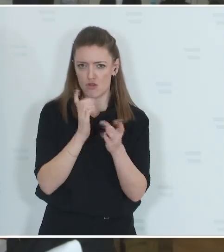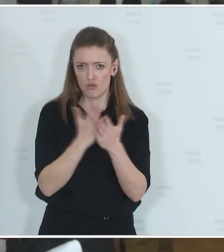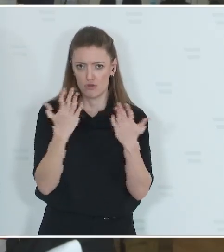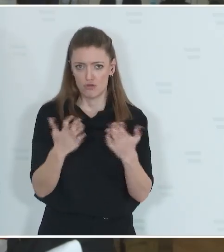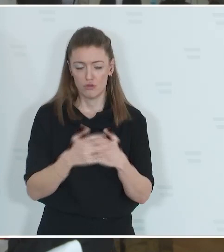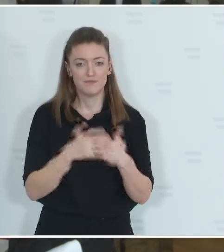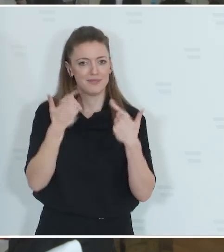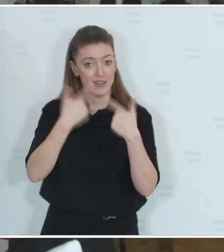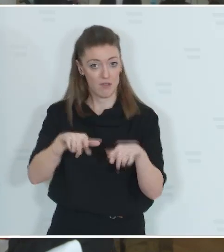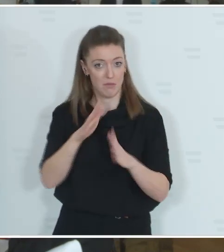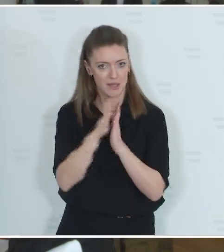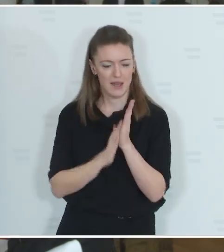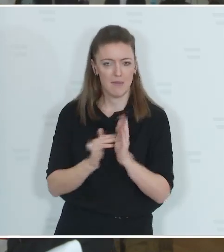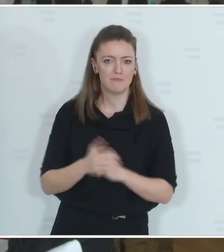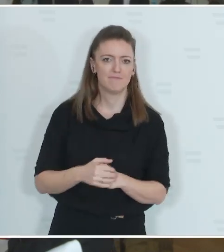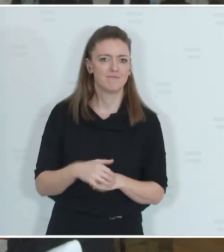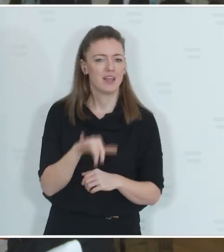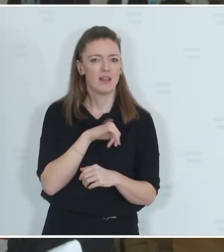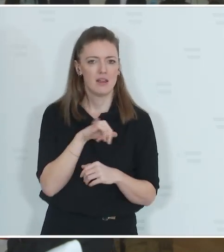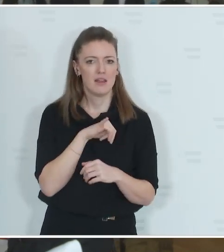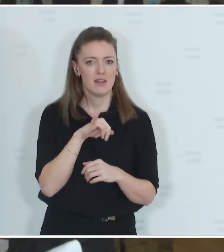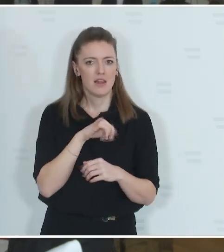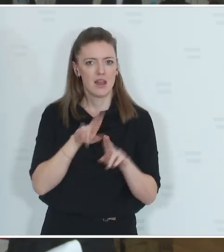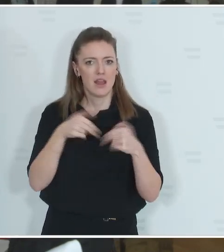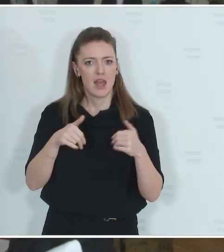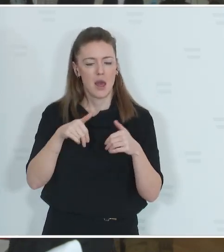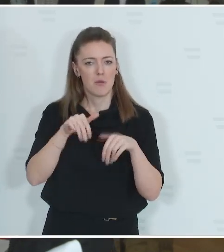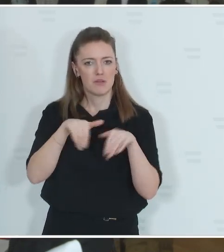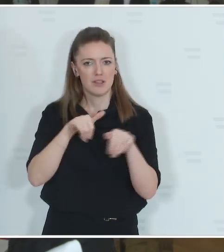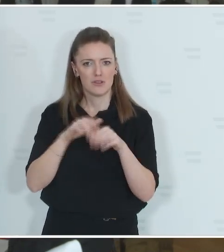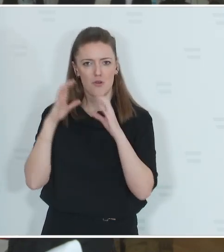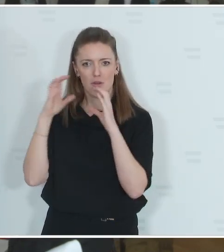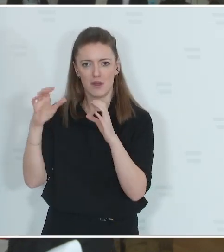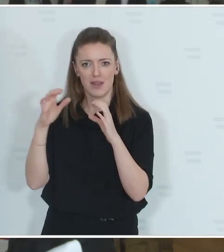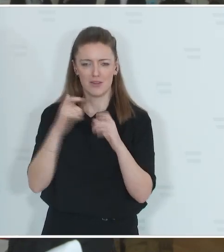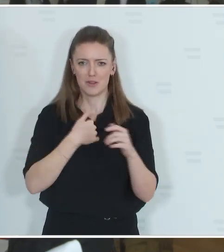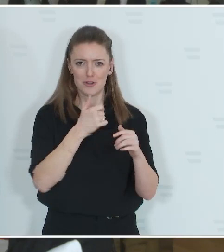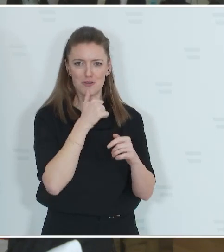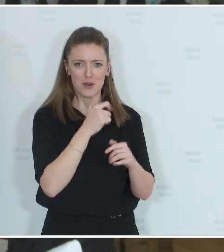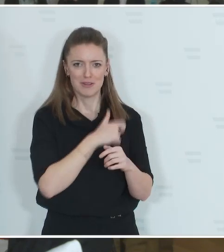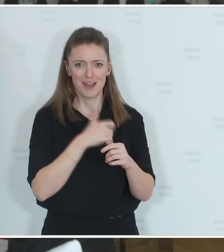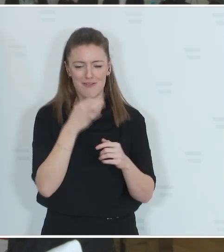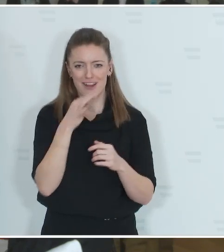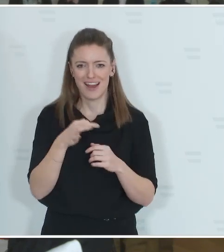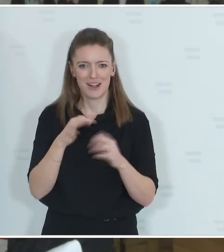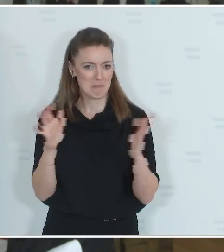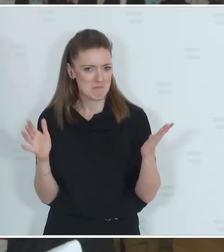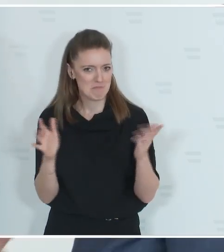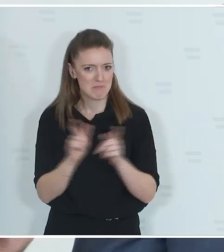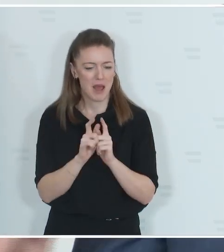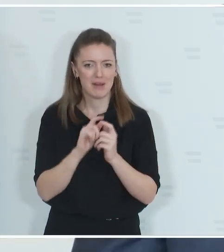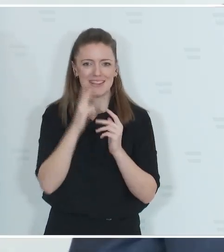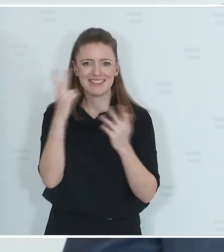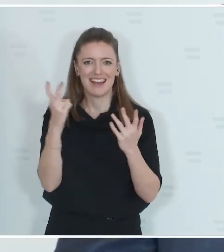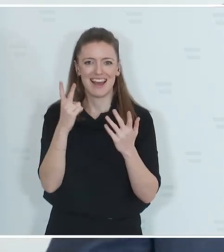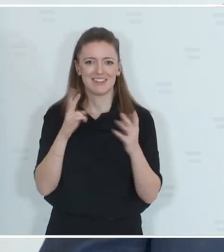Darf ich beginnen? Interessant, dass Sie den Herrn Bundesminister zu ÖVP fragen und mich zu den Grünen fragen, aber das unterstreicht auch